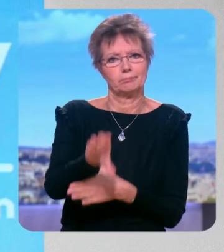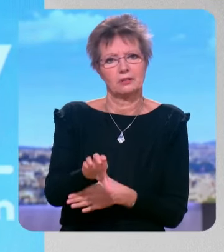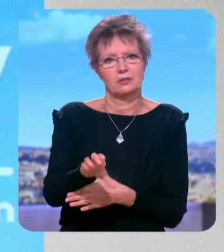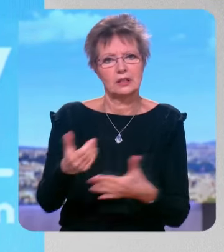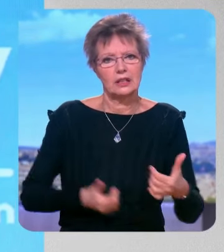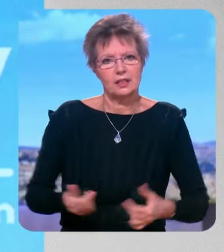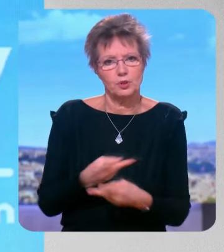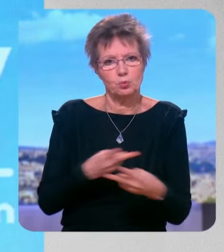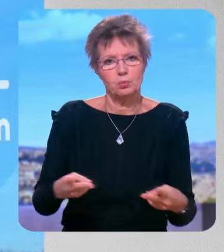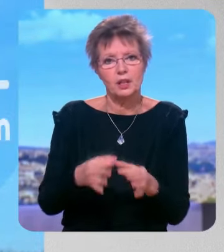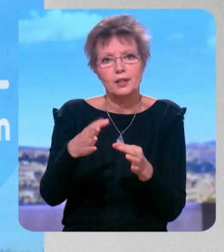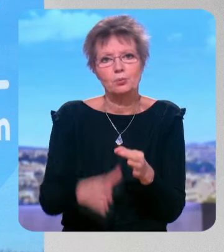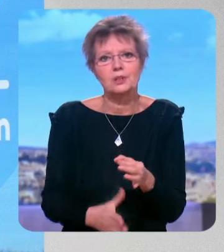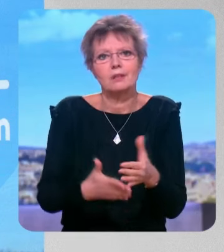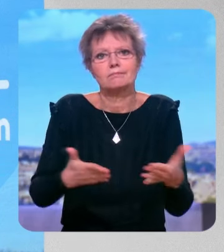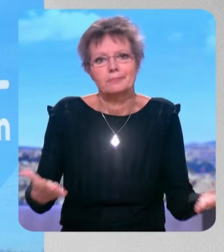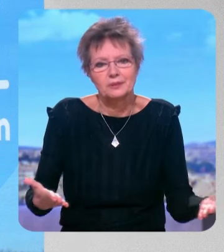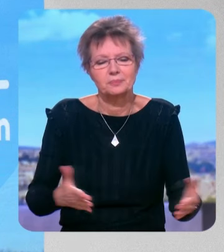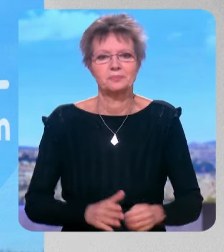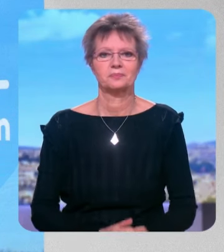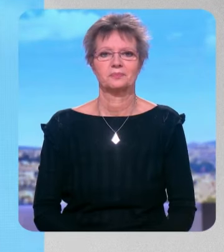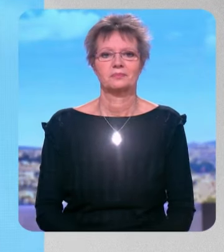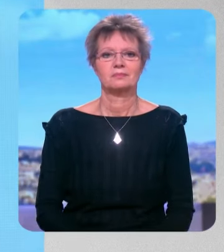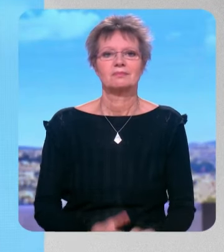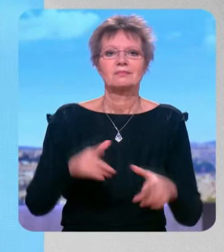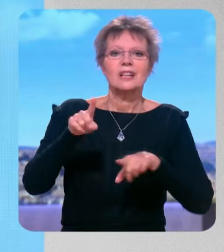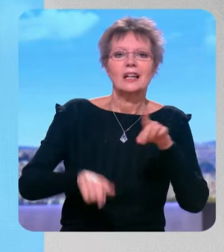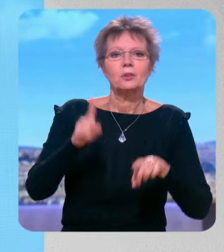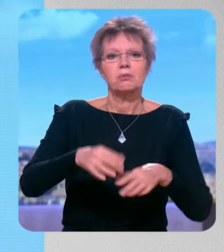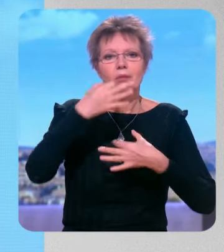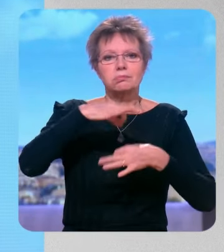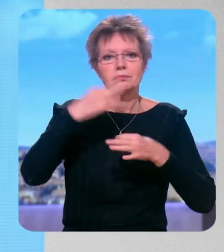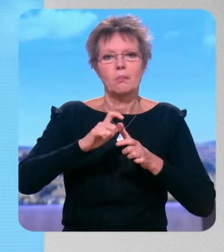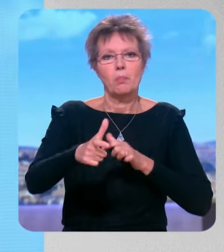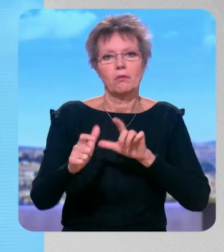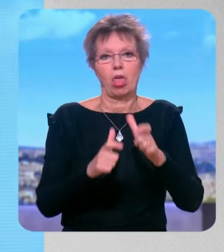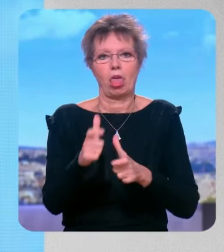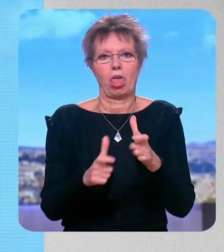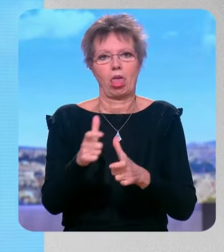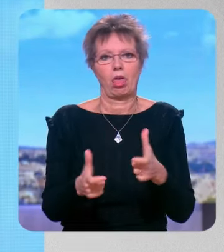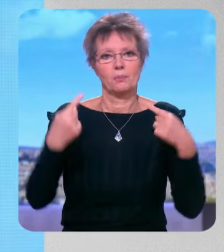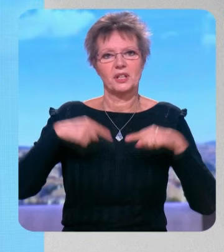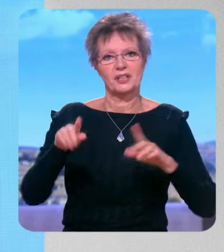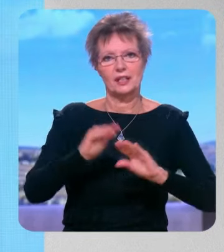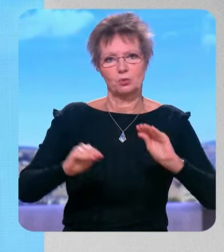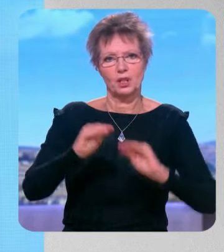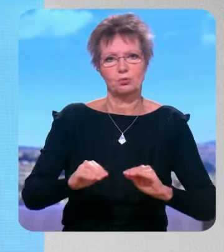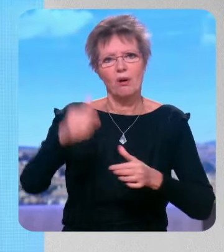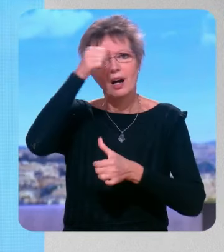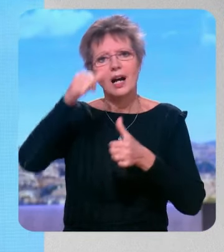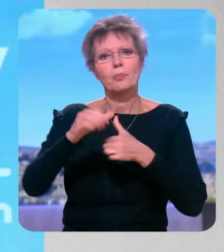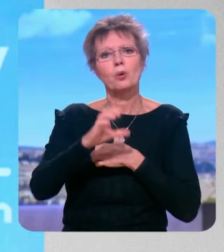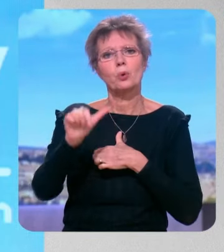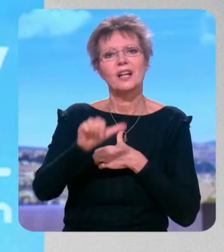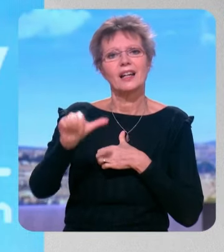publics pour quels résultats c'est ça le vrai sujet on sait qu'un mot malheureux suffit à faire vaciller un ministre de l'éducation claude allègre et son mammouth on s'en souvient tous